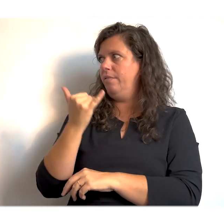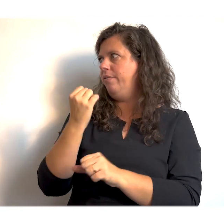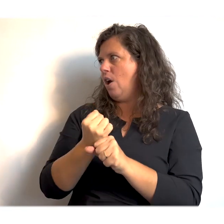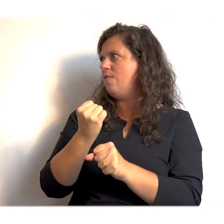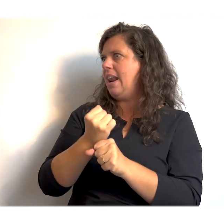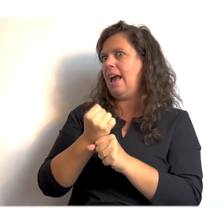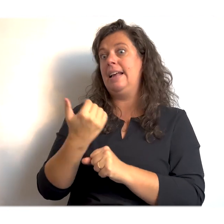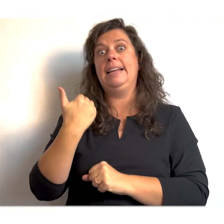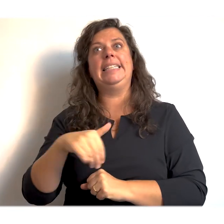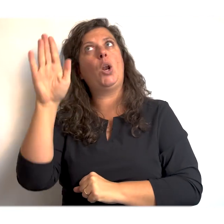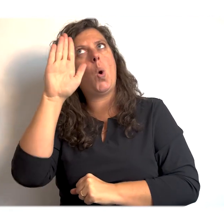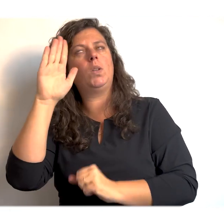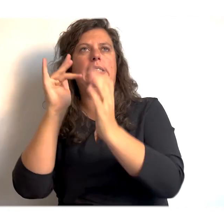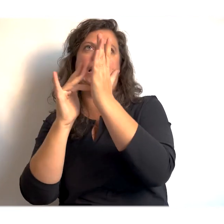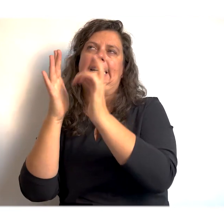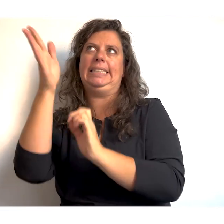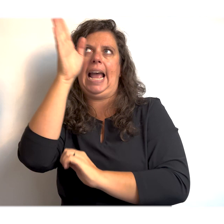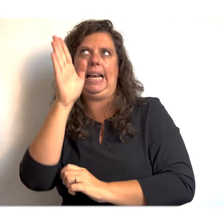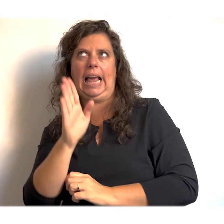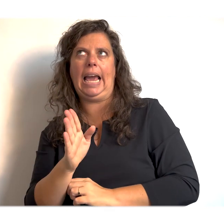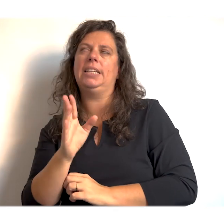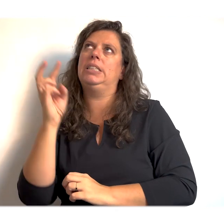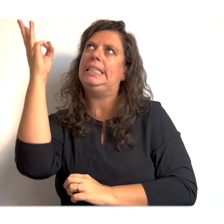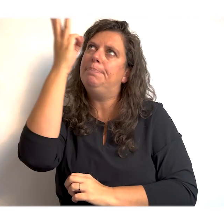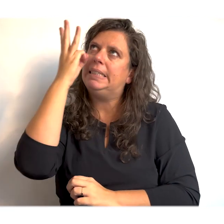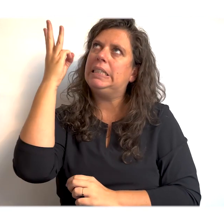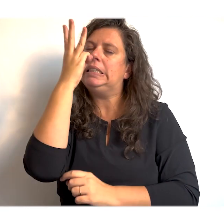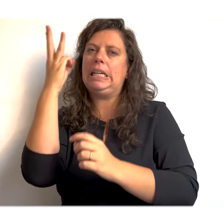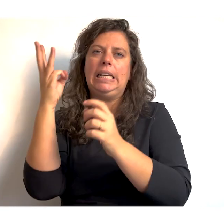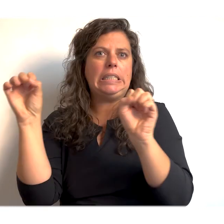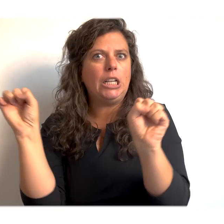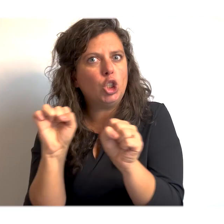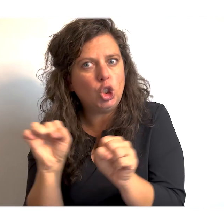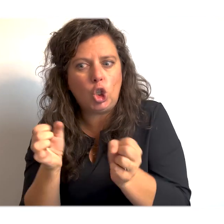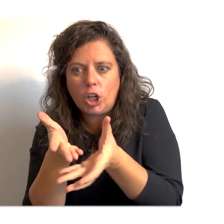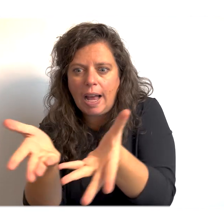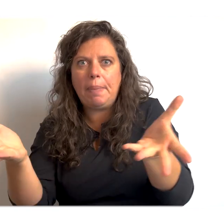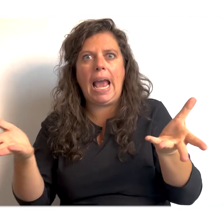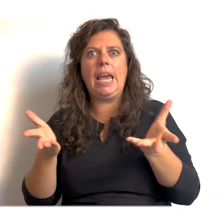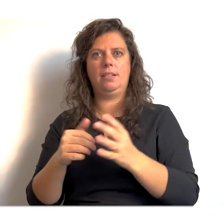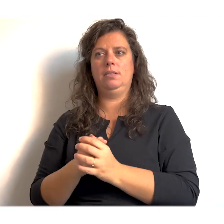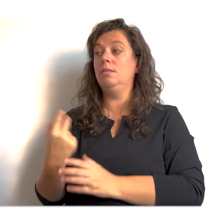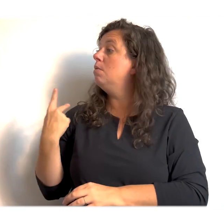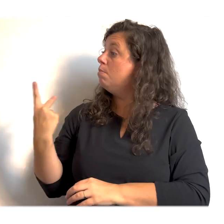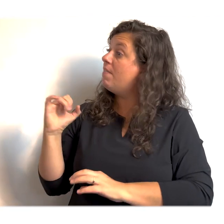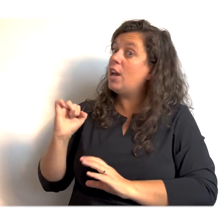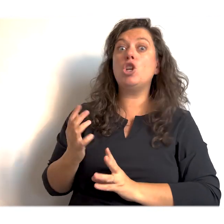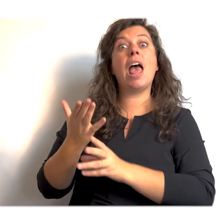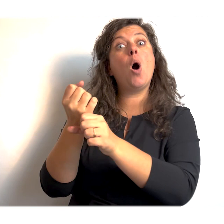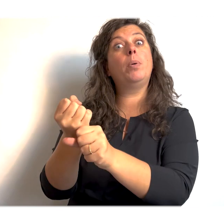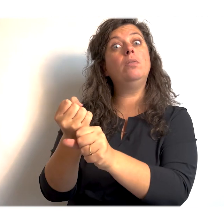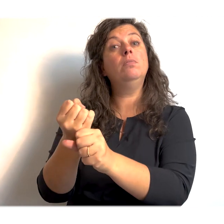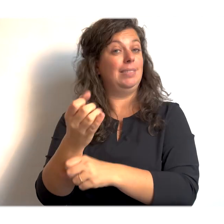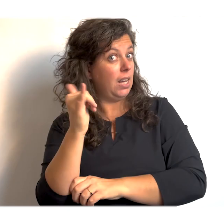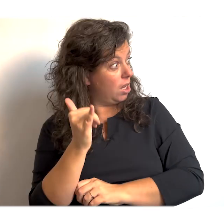Jezus en de Heilige Geest zijn er echt maar druk mee, hoor. Ja, maar we mogen ze best wel een beetje helpen, toch? Ja,